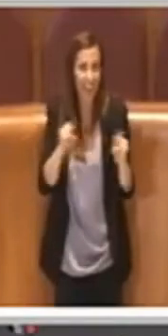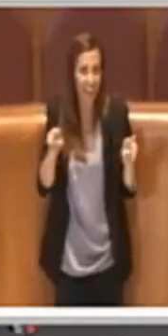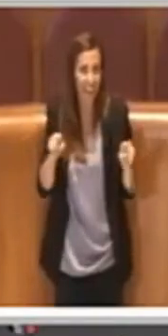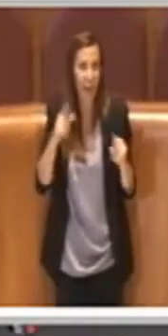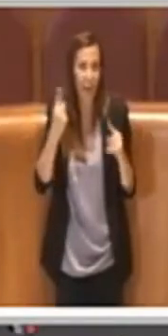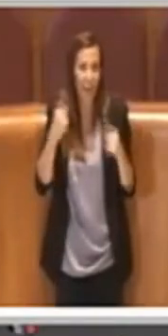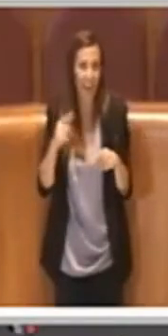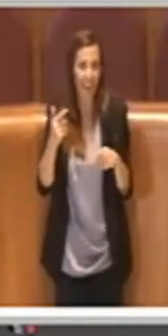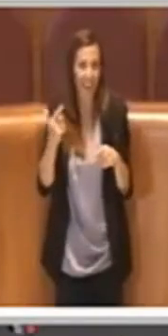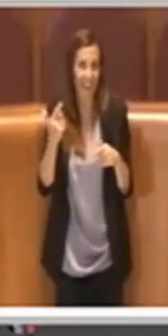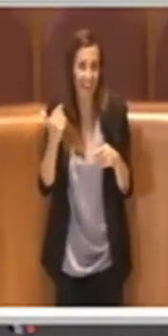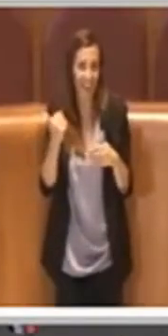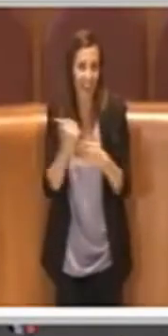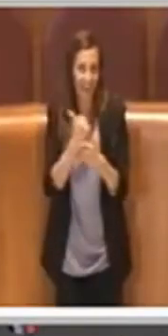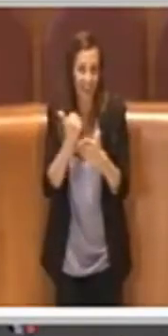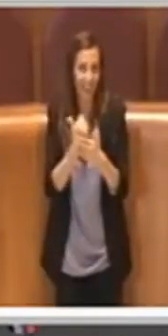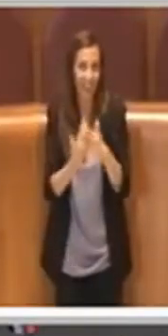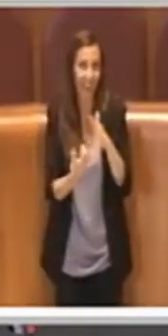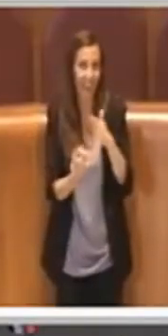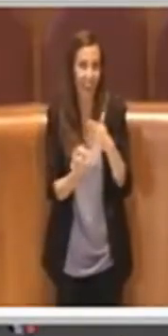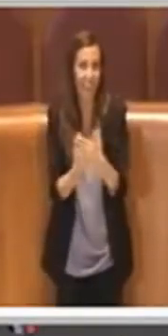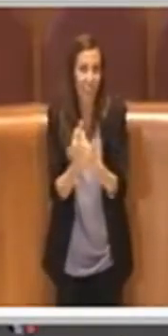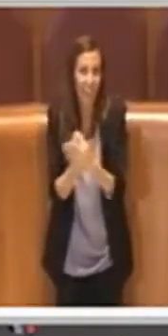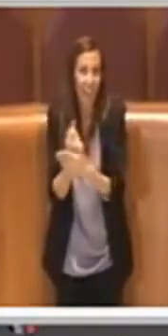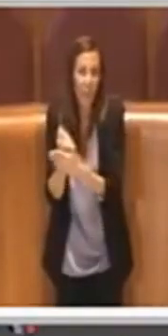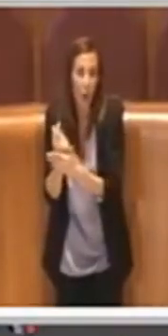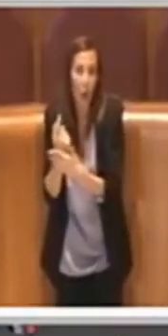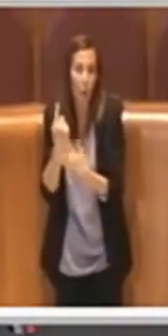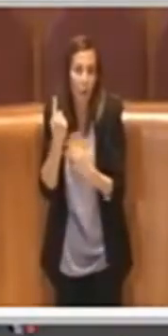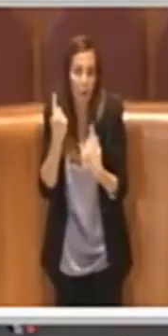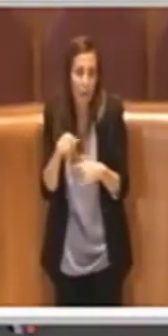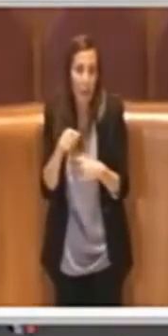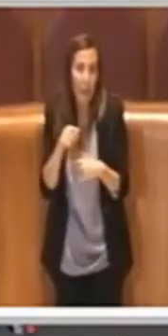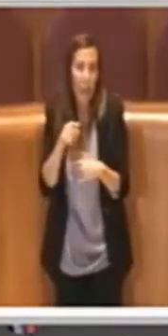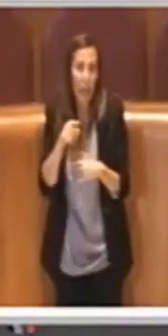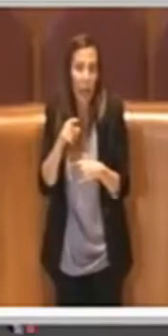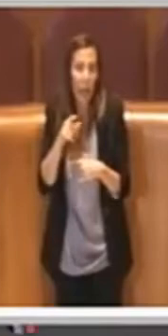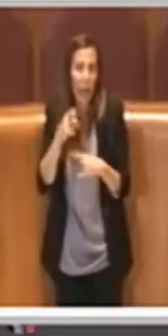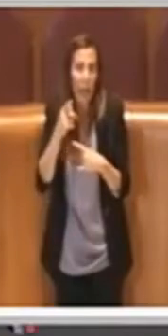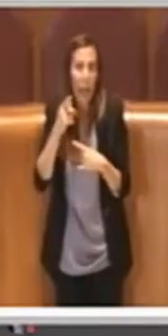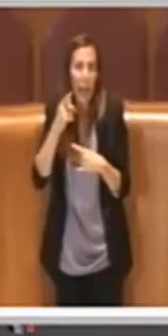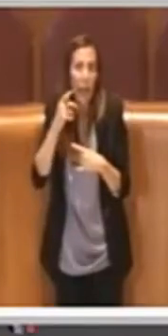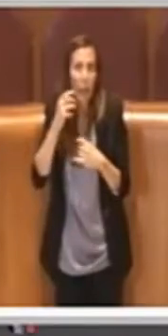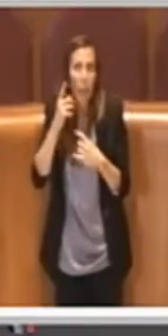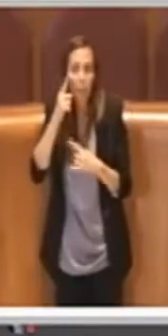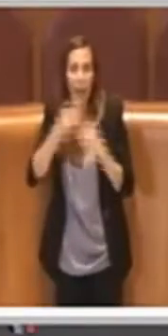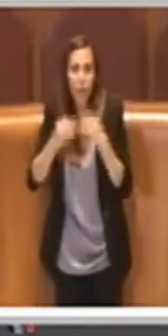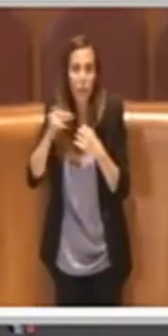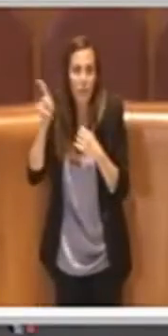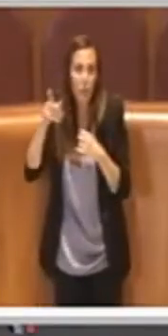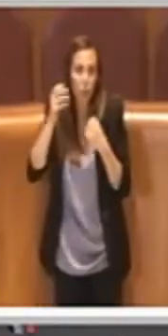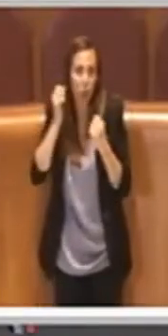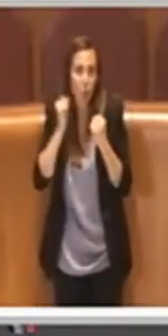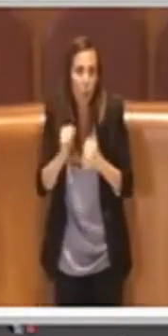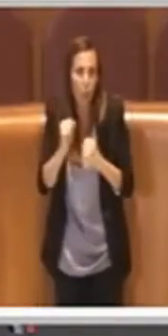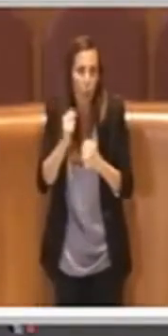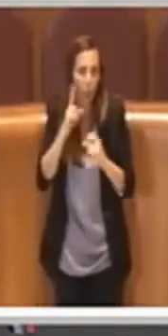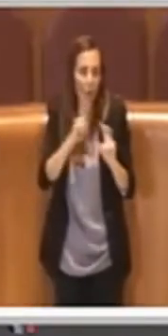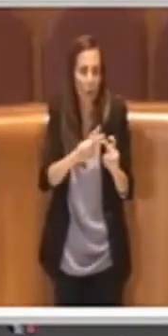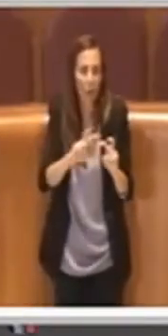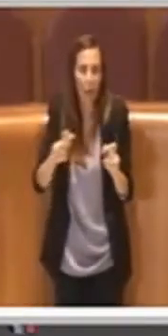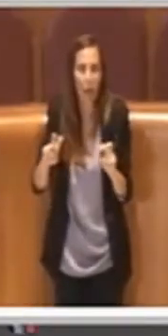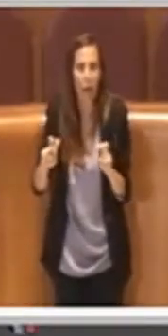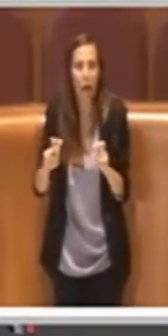sui quali poi può indagare la magistratura. Quindi io capisco